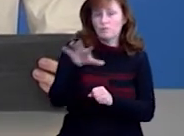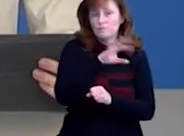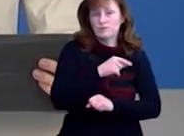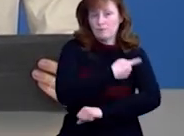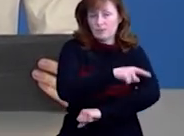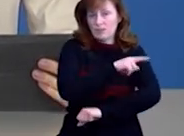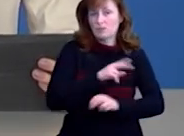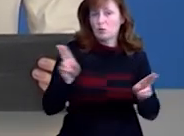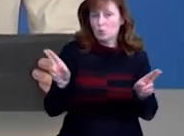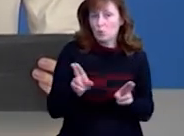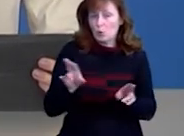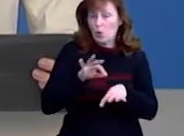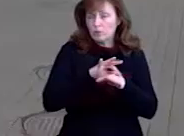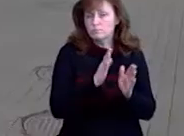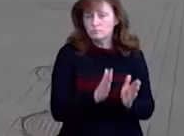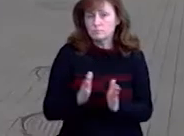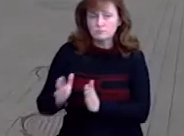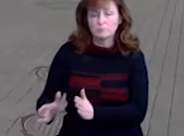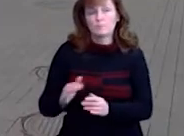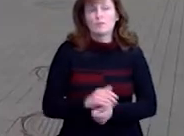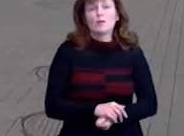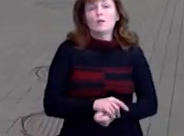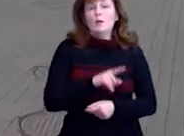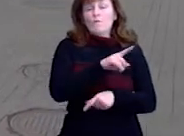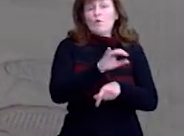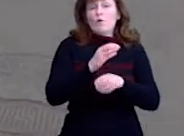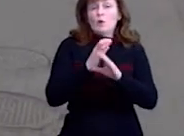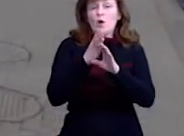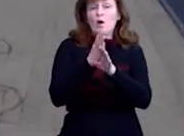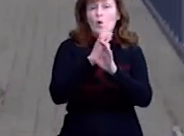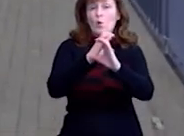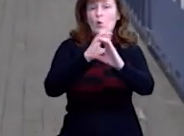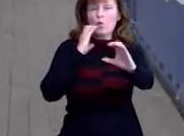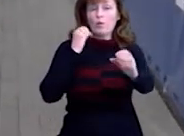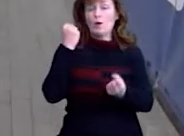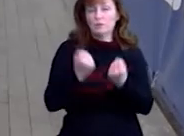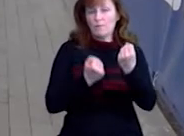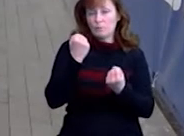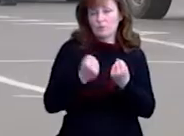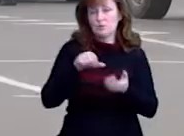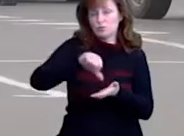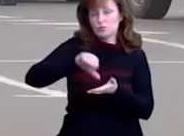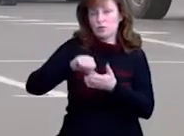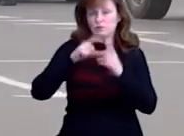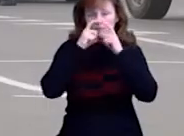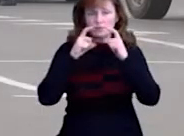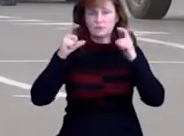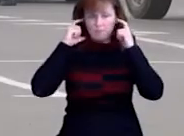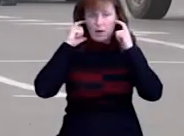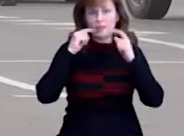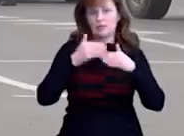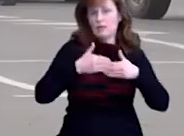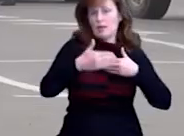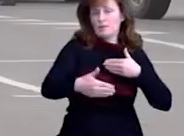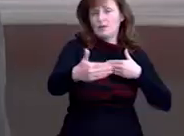санітарних норм. Колона автівок зупинилася біля гіпермаркету «Епіцентр», учасники в масках та з дотриманням соціальної дистанції